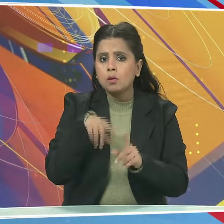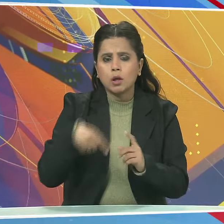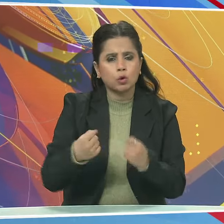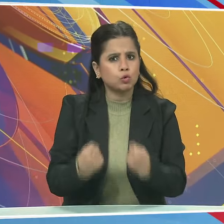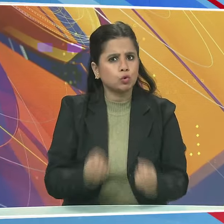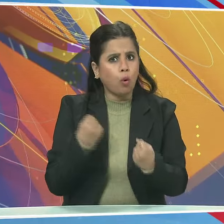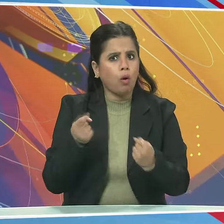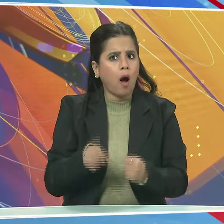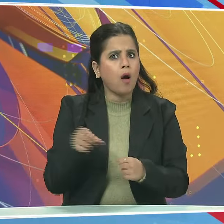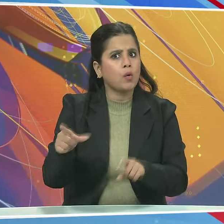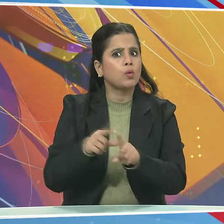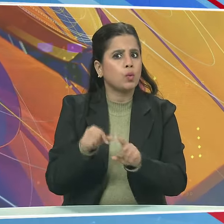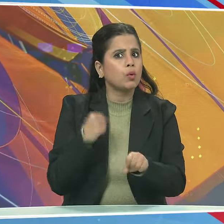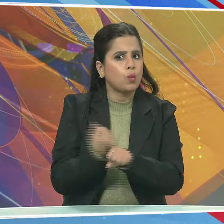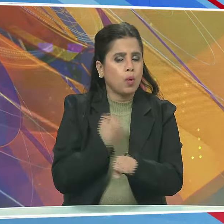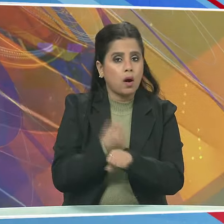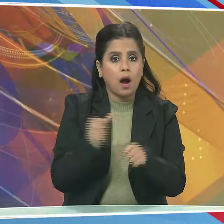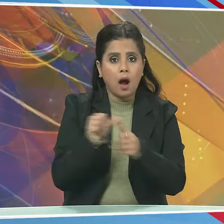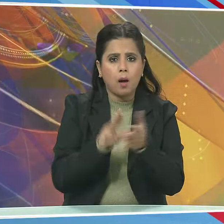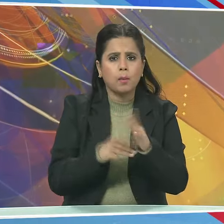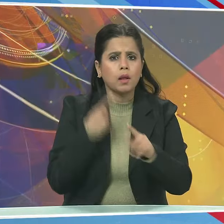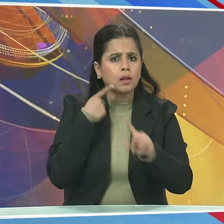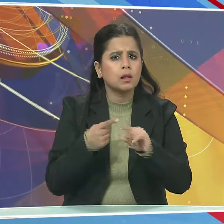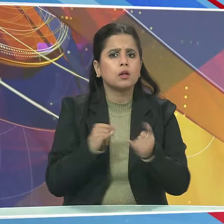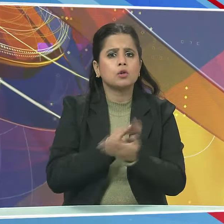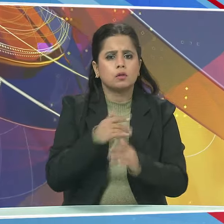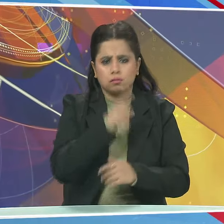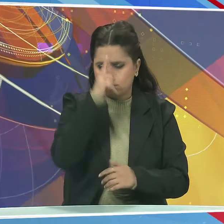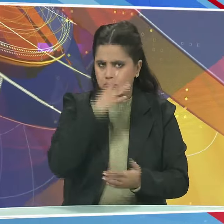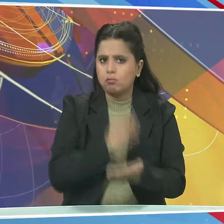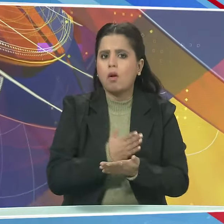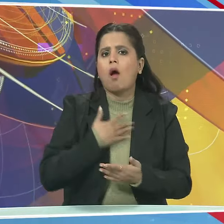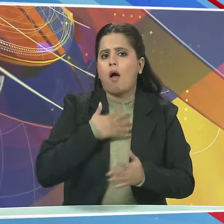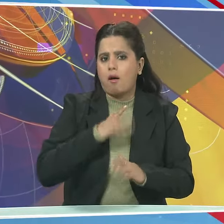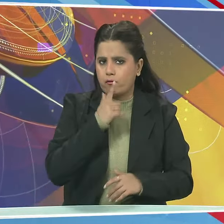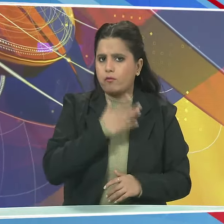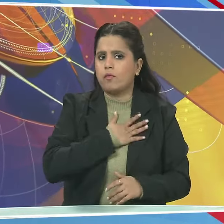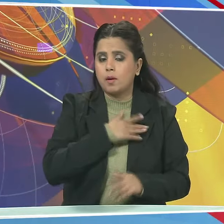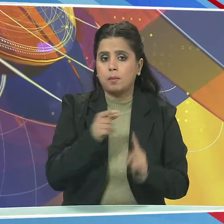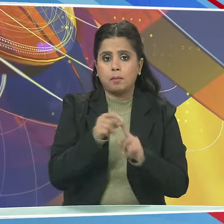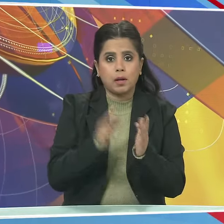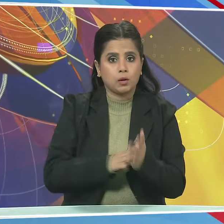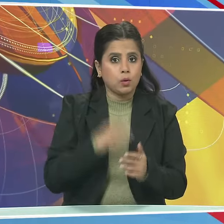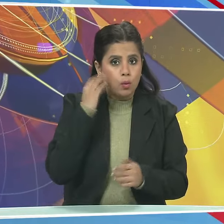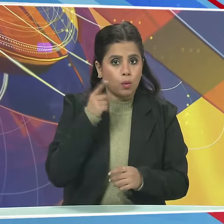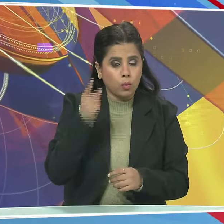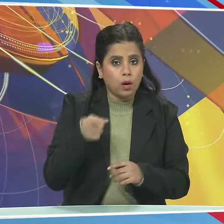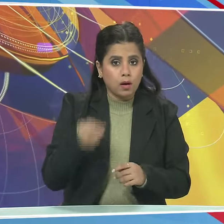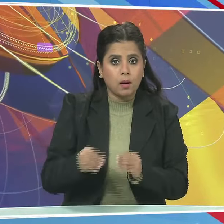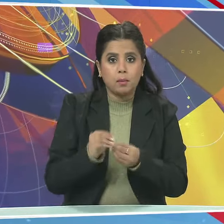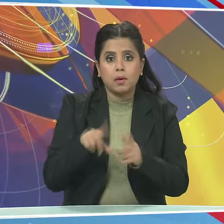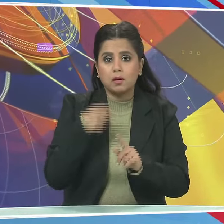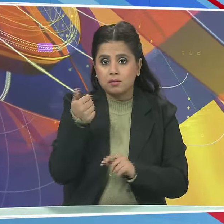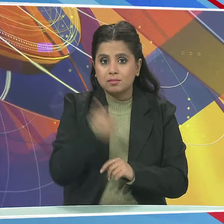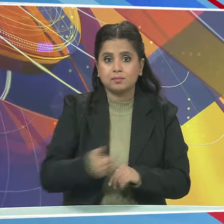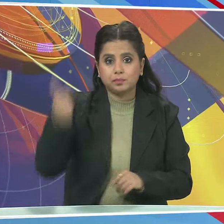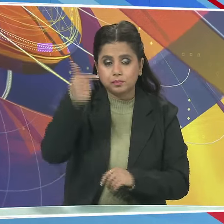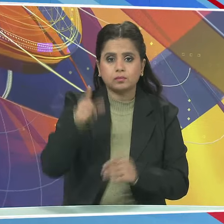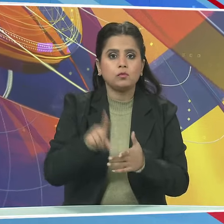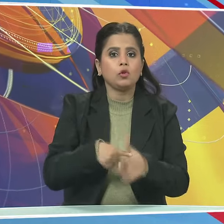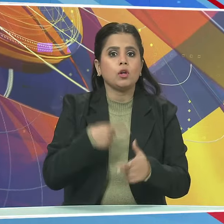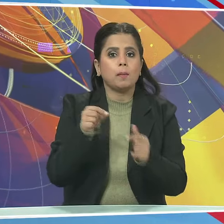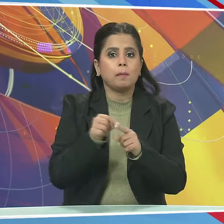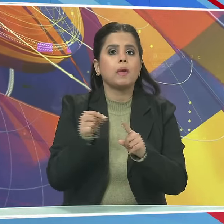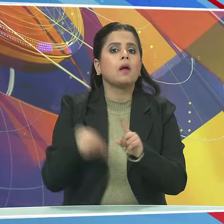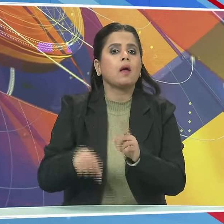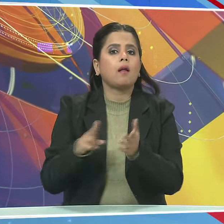मजबूत किया अमिश्या ने कहा कि उन्हें विश्वास है कि प्रधान मंत्री नरेंद्र मोदी और पार्टी के राष्ट्र अध्यक्ष जेपी